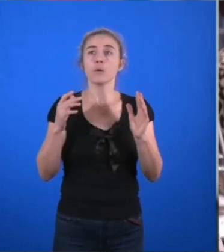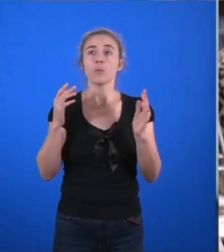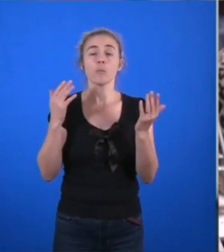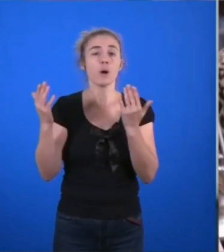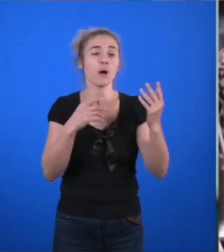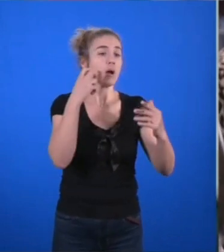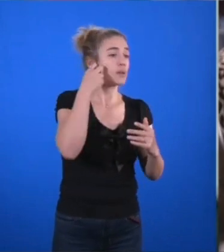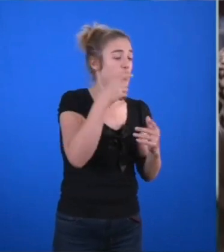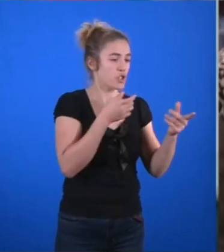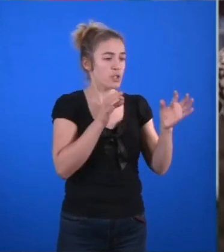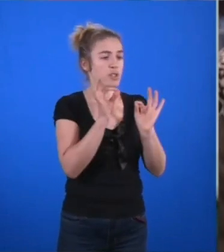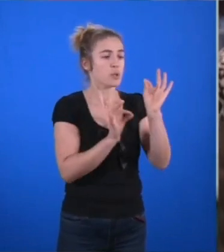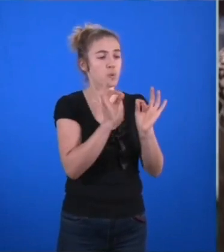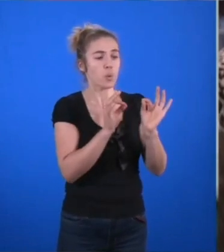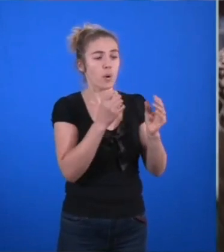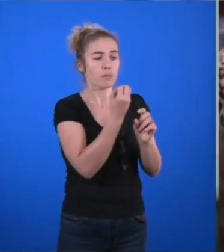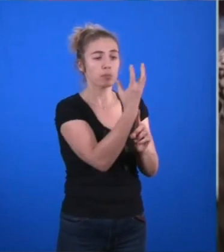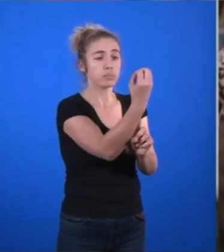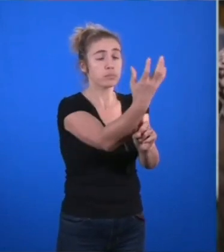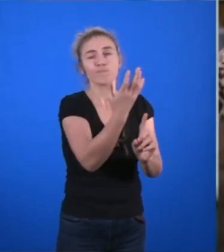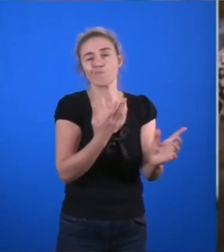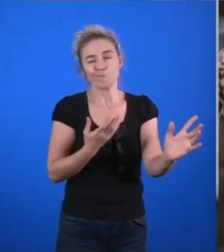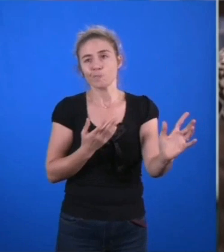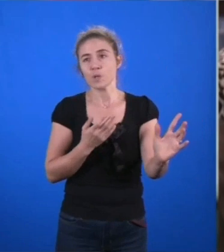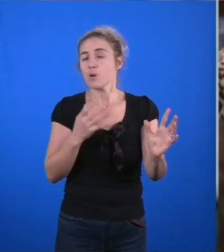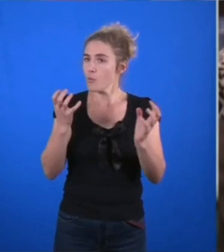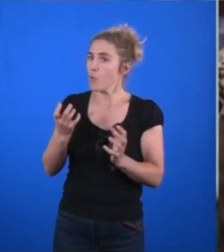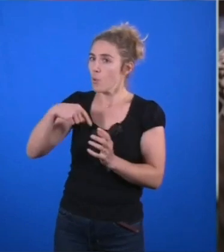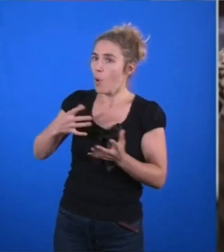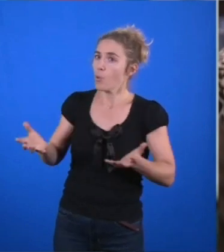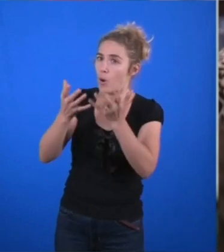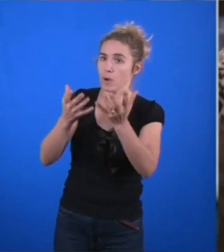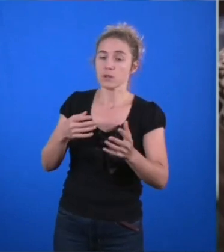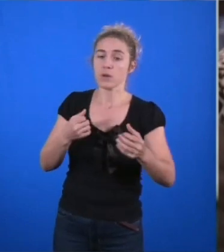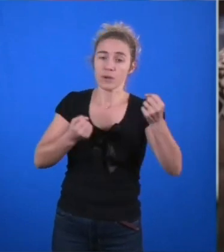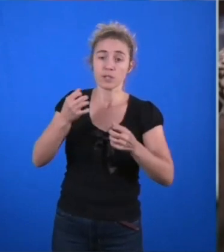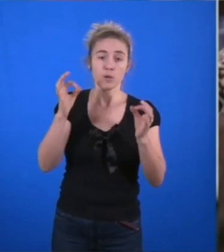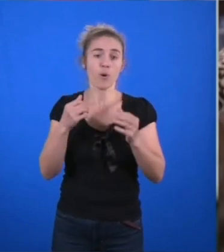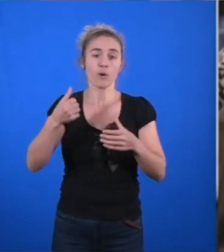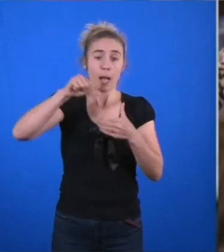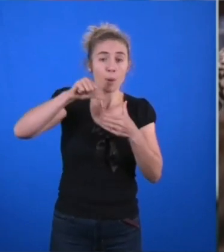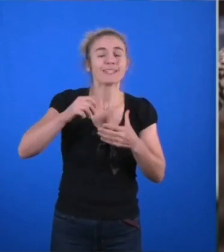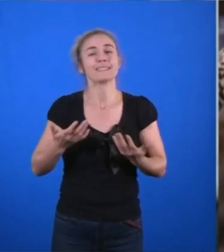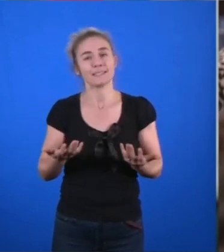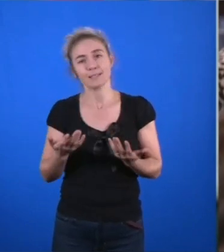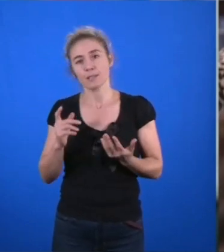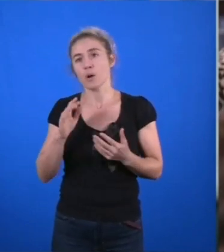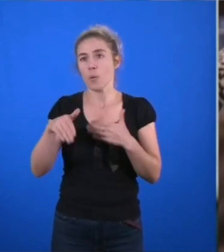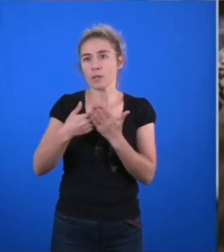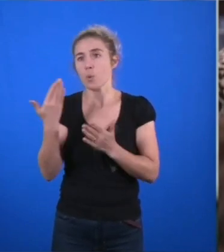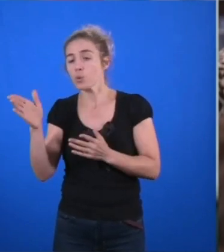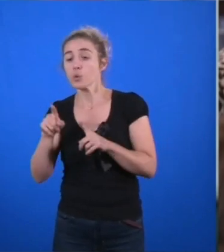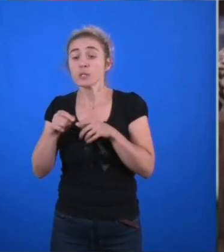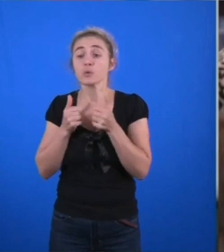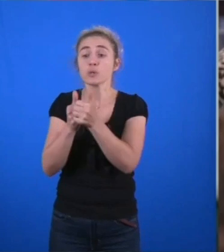ferroviaire si nous voulons justement développer une mobilité décarbonée et sûre pour répondre aux enjeux de croissance démographique